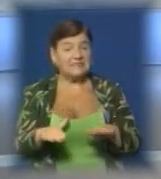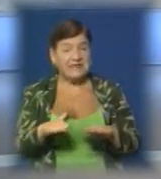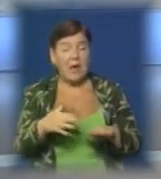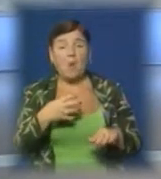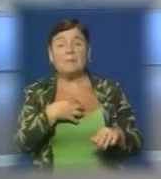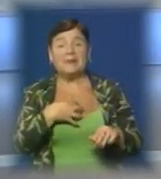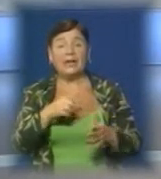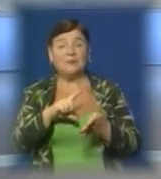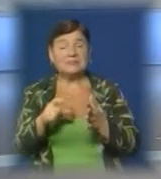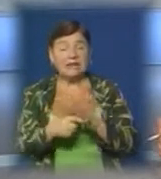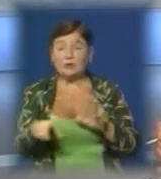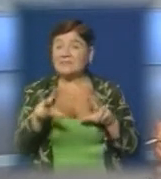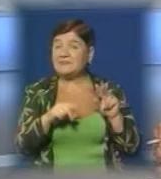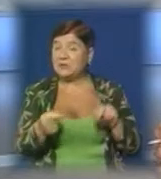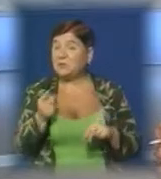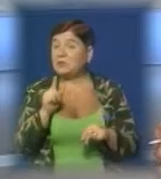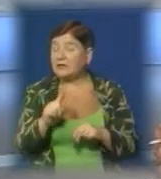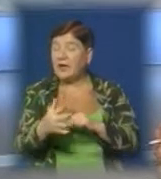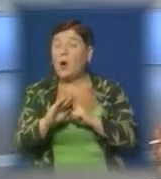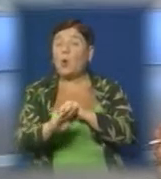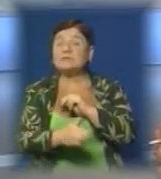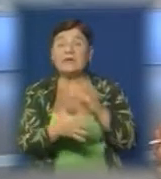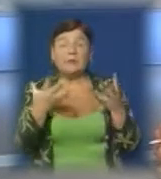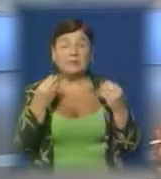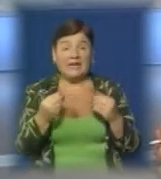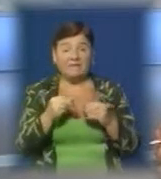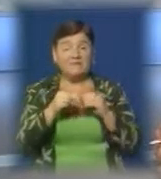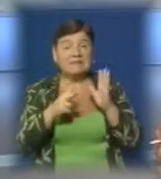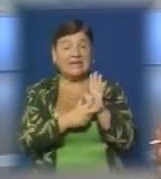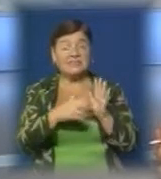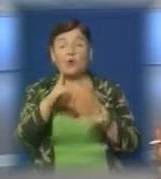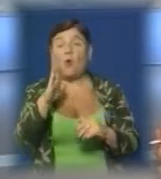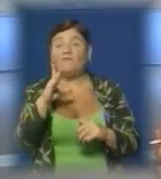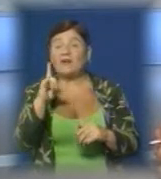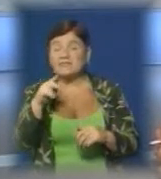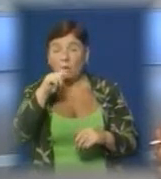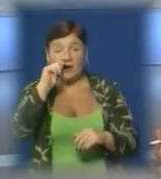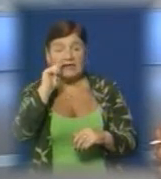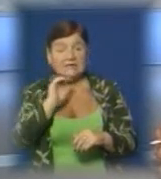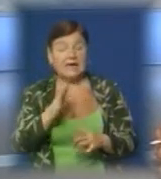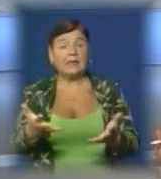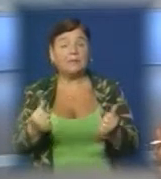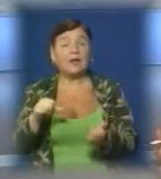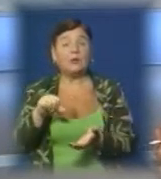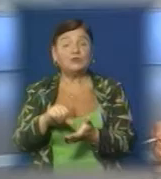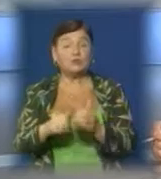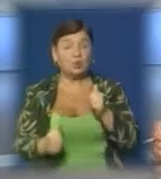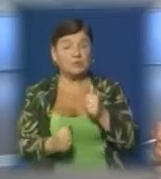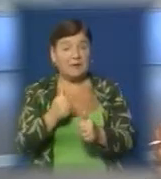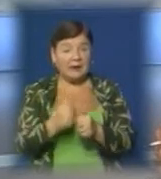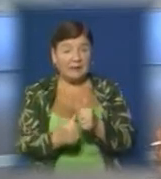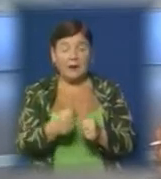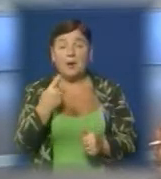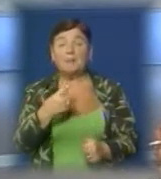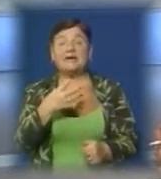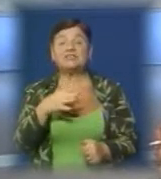медальному заліку. Незважаючи на те, що в останній день паралімпіади 18 вересня українські спортсмени не брали участі у змаганнях. Перше